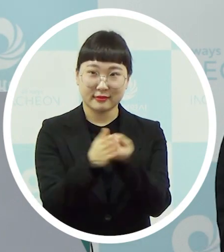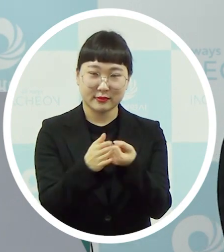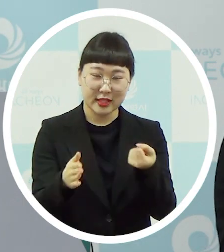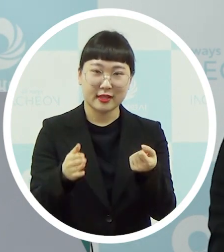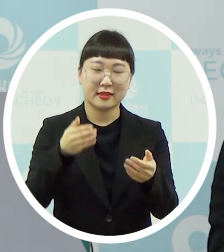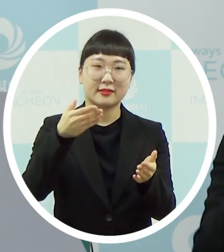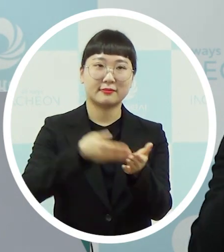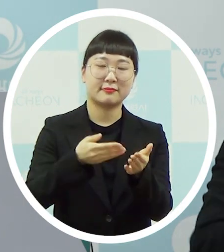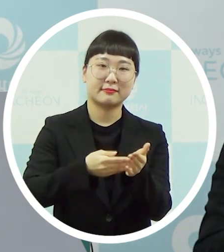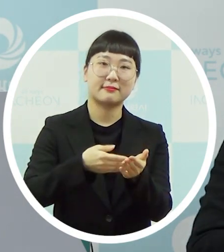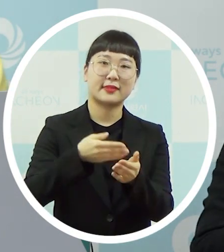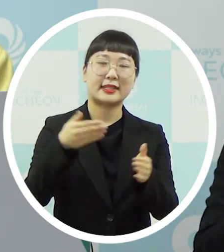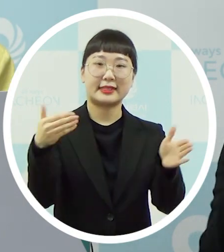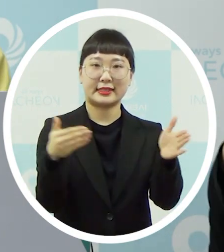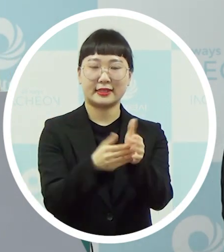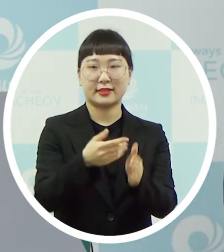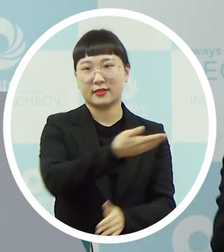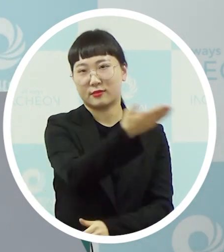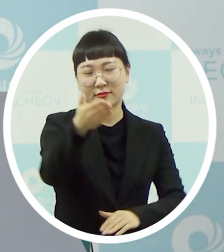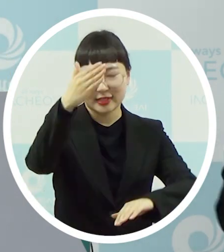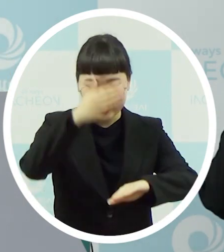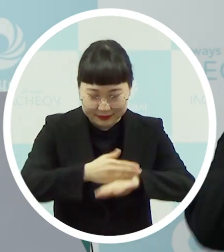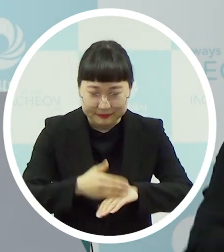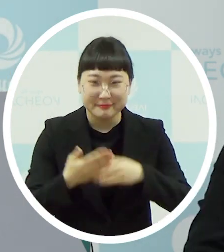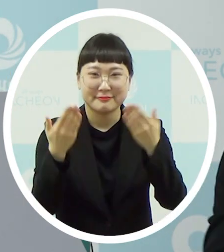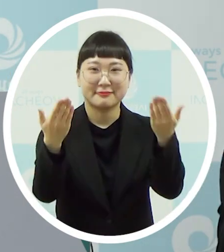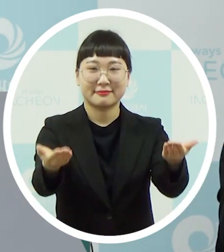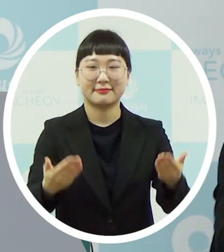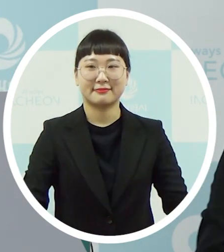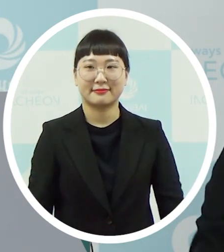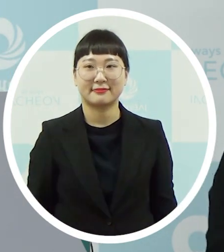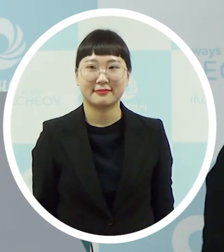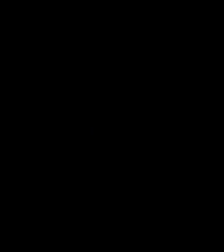브리핑을 마치겠습니다 네 기자 여러분들 감사합니다 수고하세요